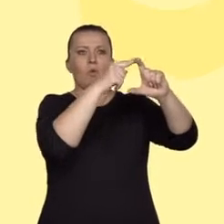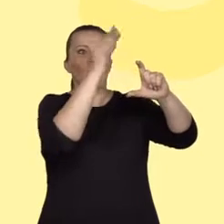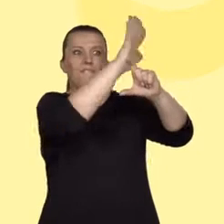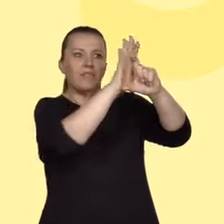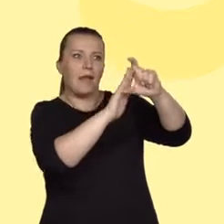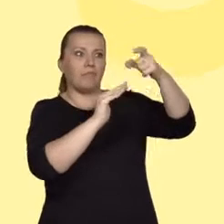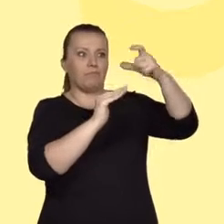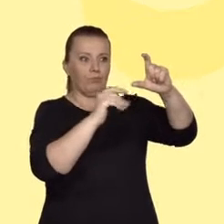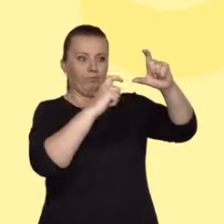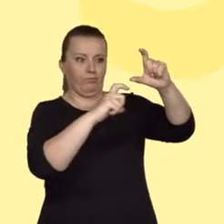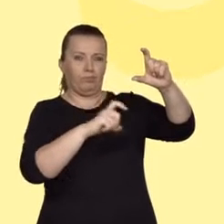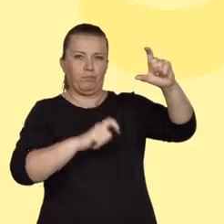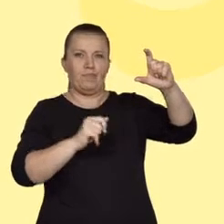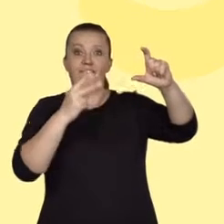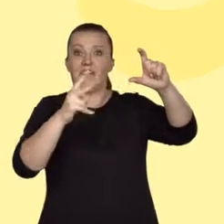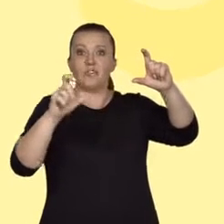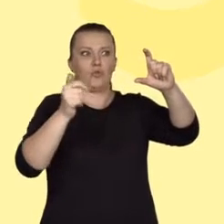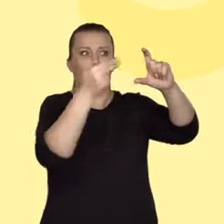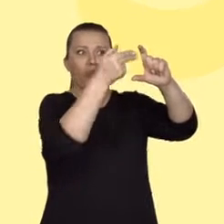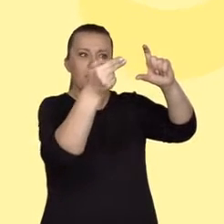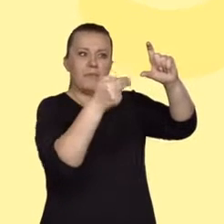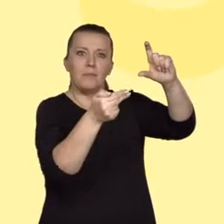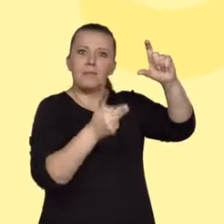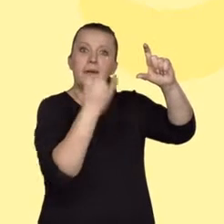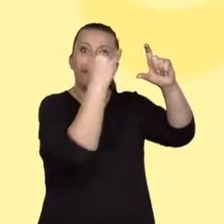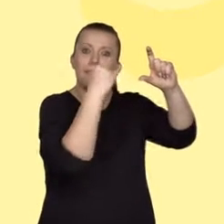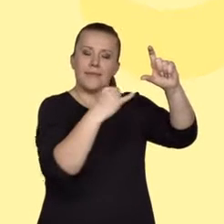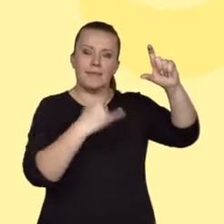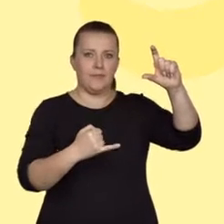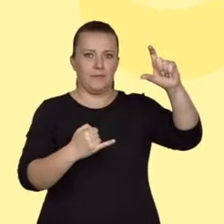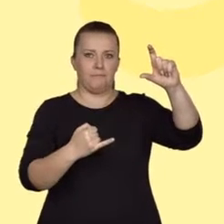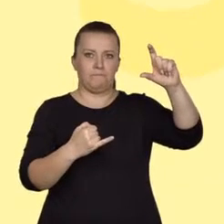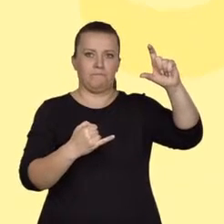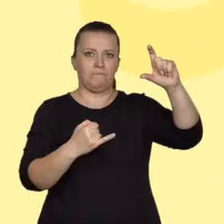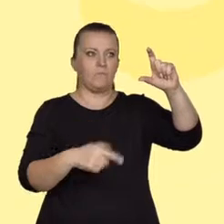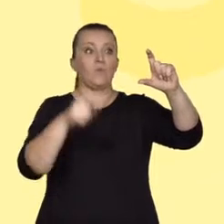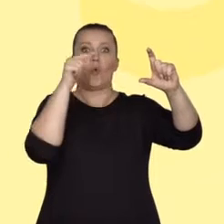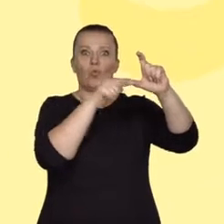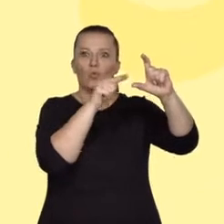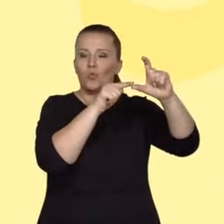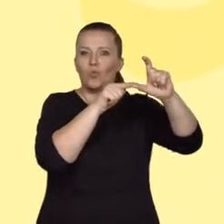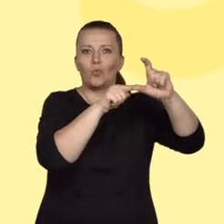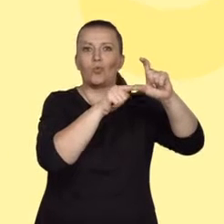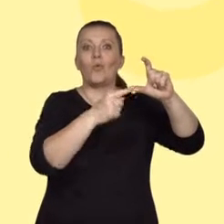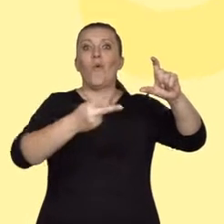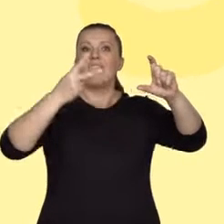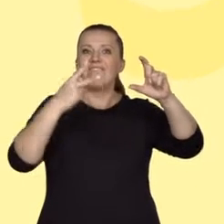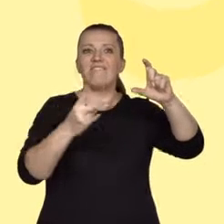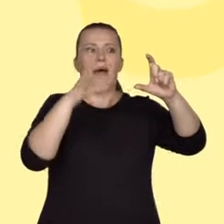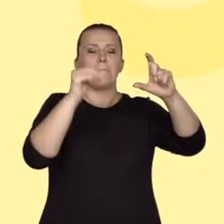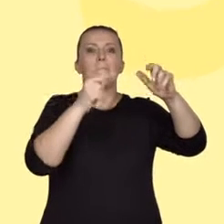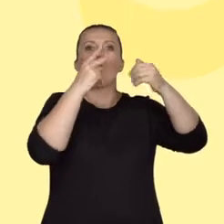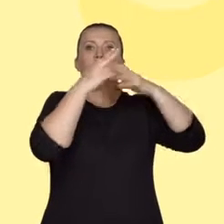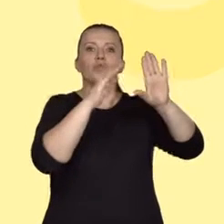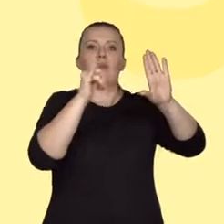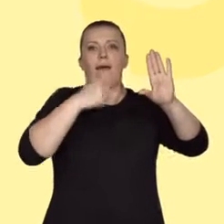wypowiedzi. Akapity są konieczną częścią tekstu, oddają sposób myślenia autora poprzez to, jak segmentuje on swój wywód. Przede wszystkim